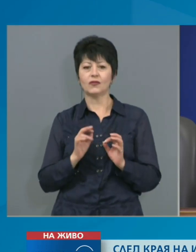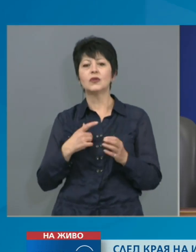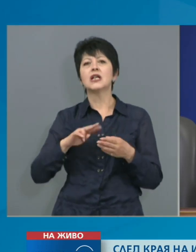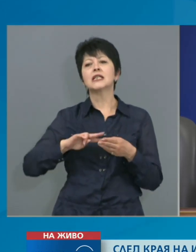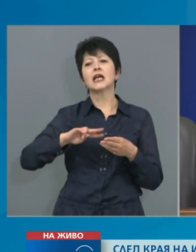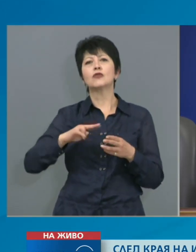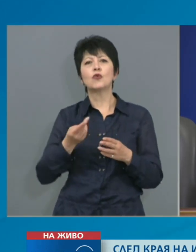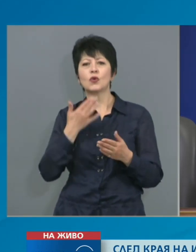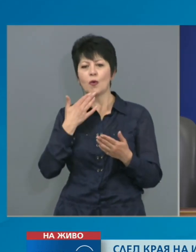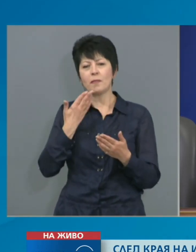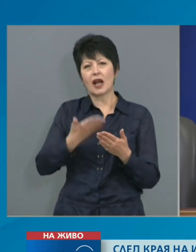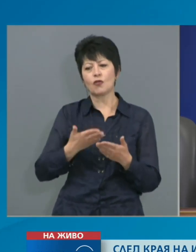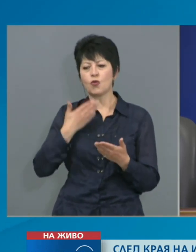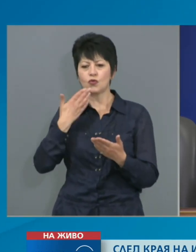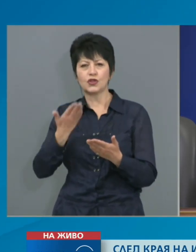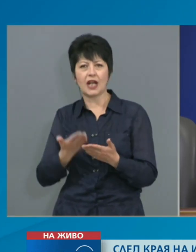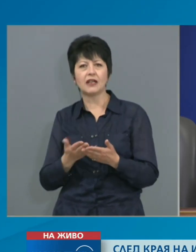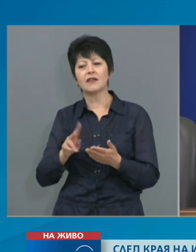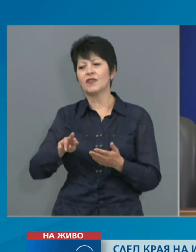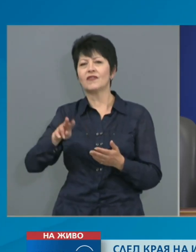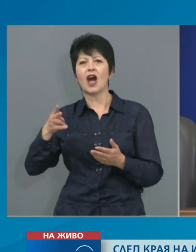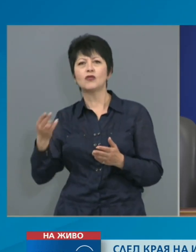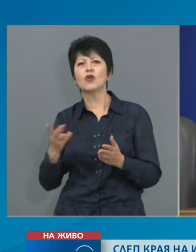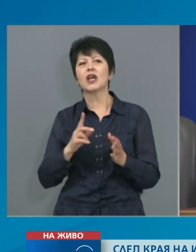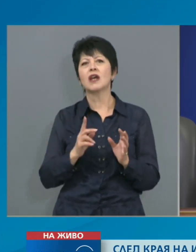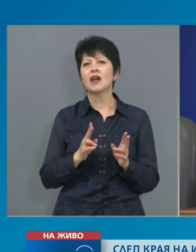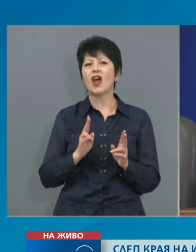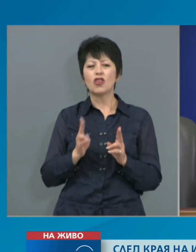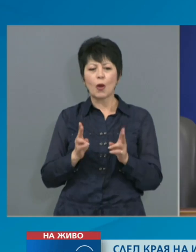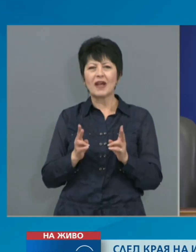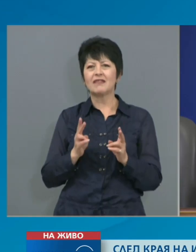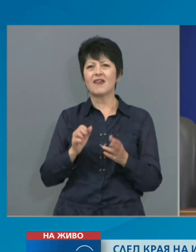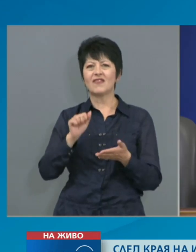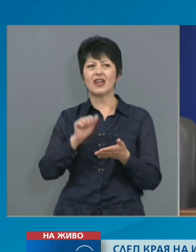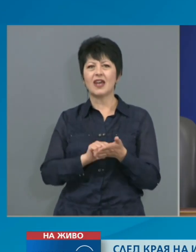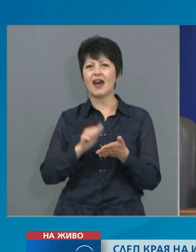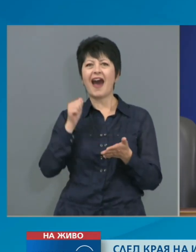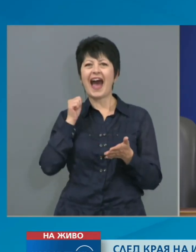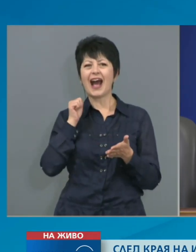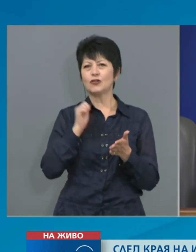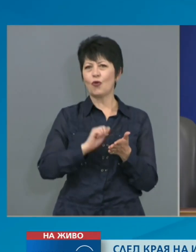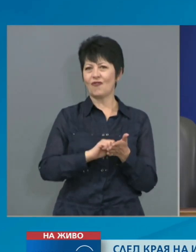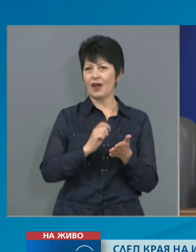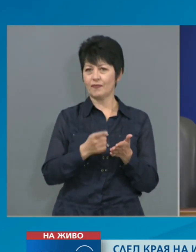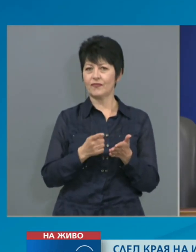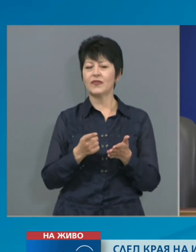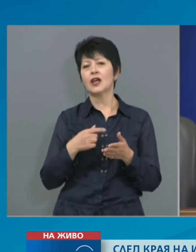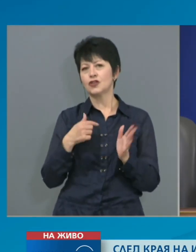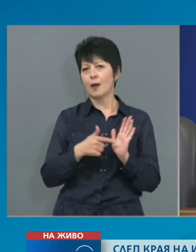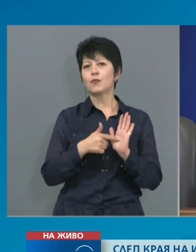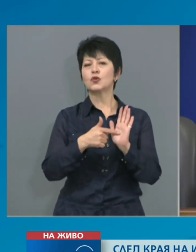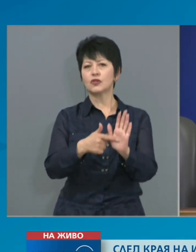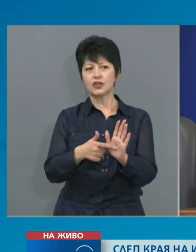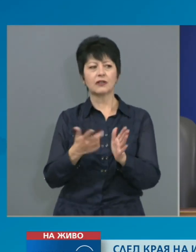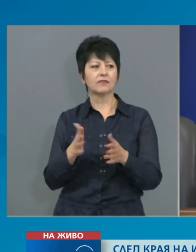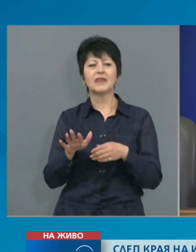предложенията за изменения в другите нормативни актове, ще посоча измененията в Административно